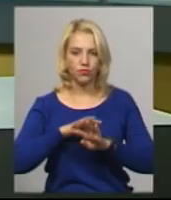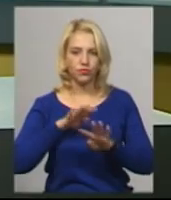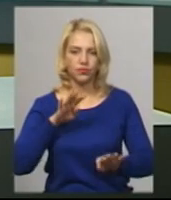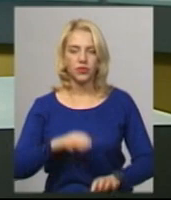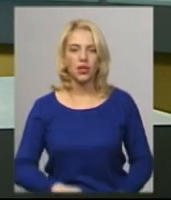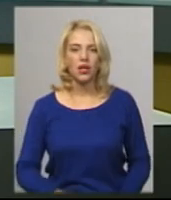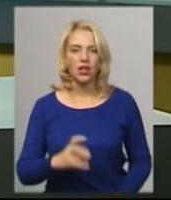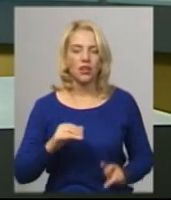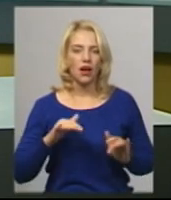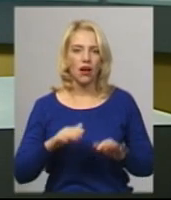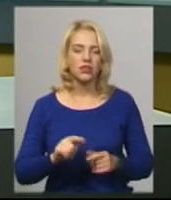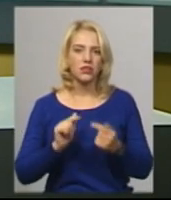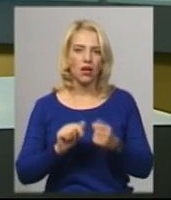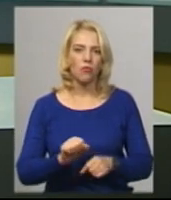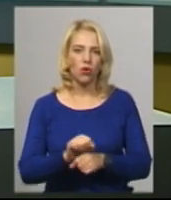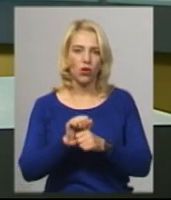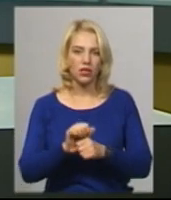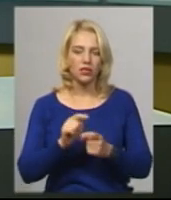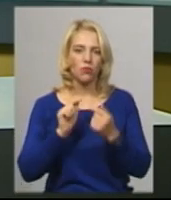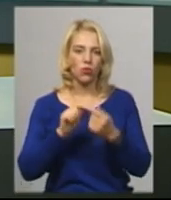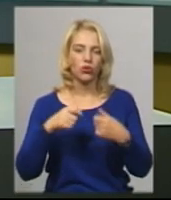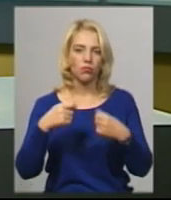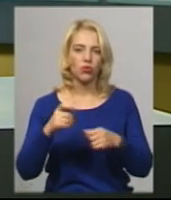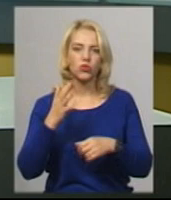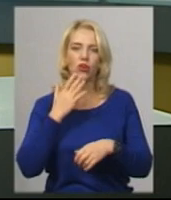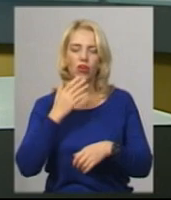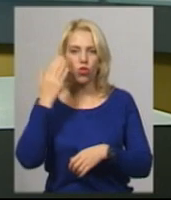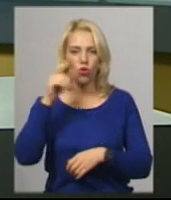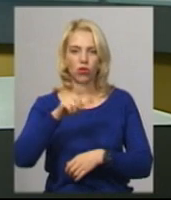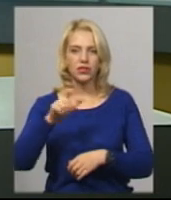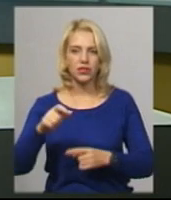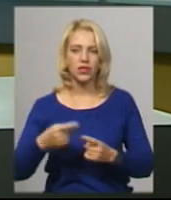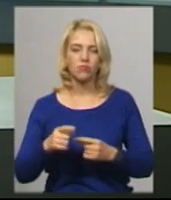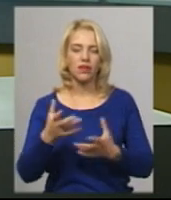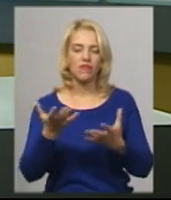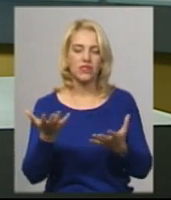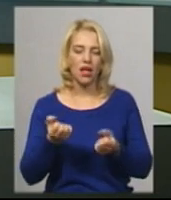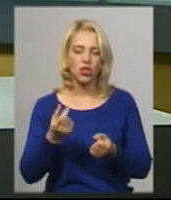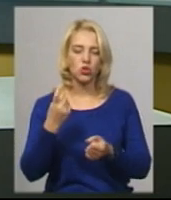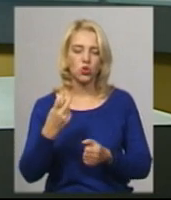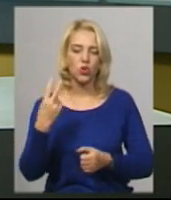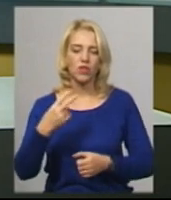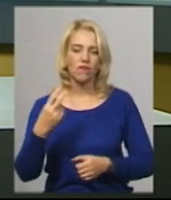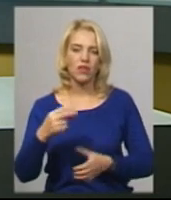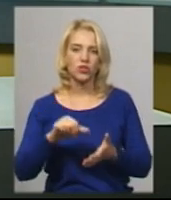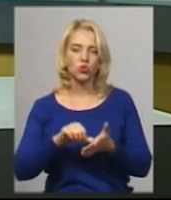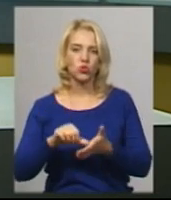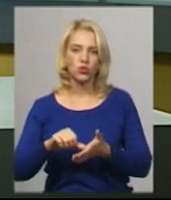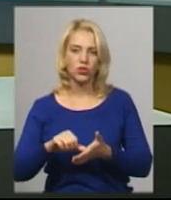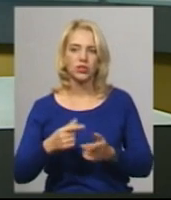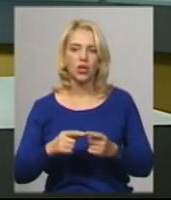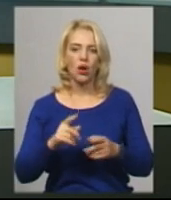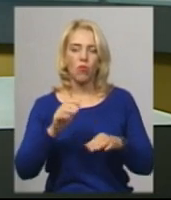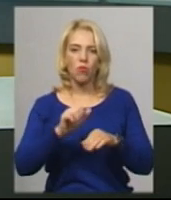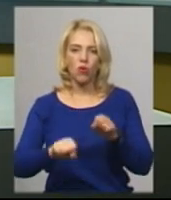На акції протесту проти продажу землі іноземцям, у котрій взяли участь 120 учасників, порушень не зафіксовано. Про це розповів